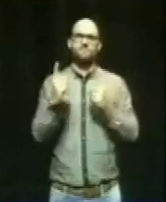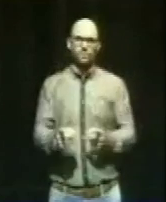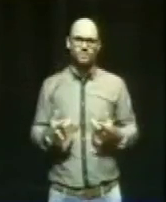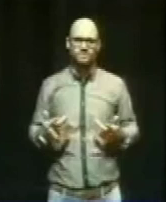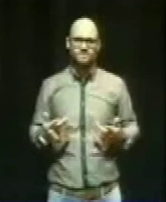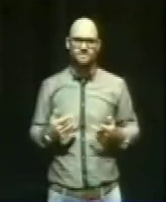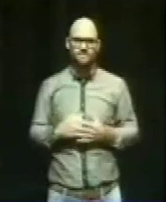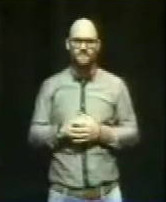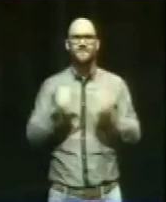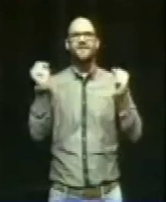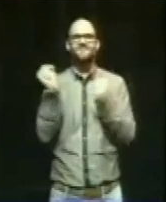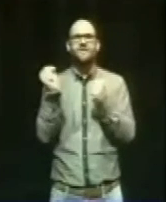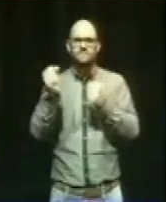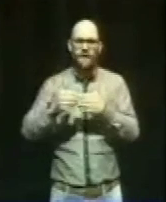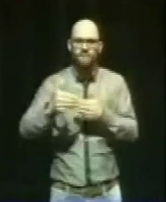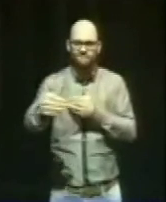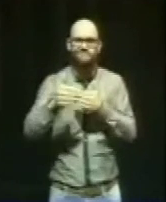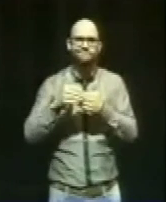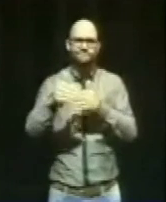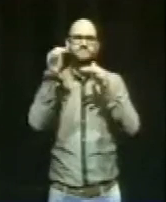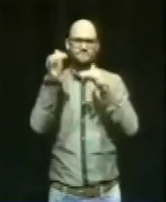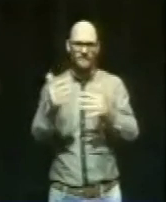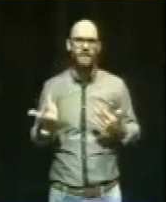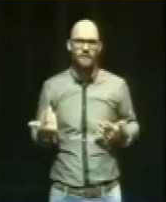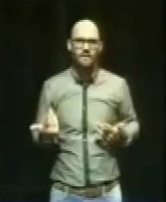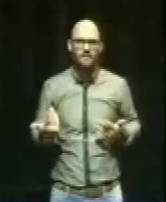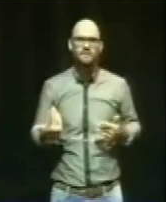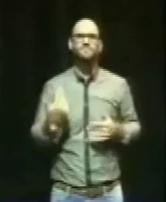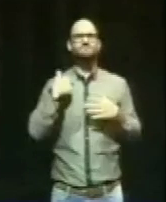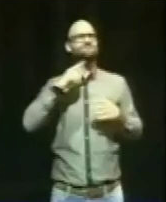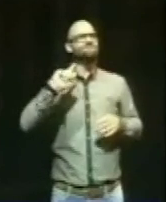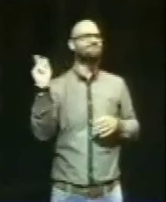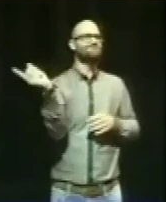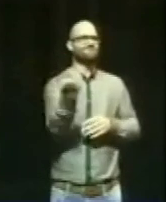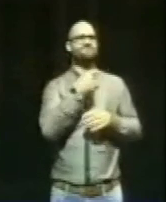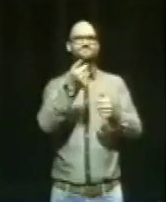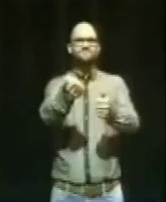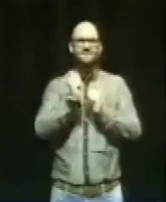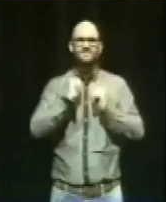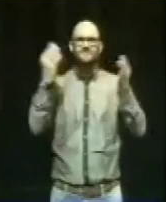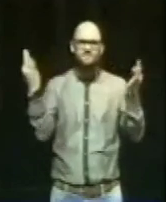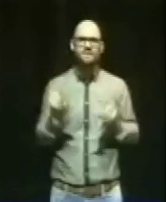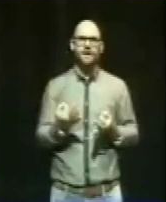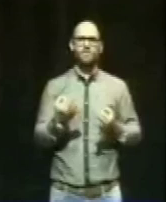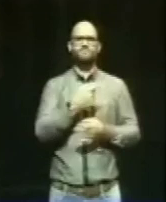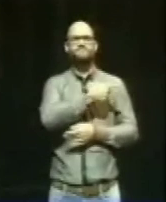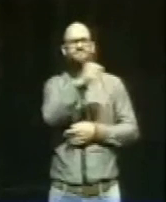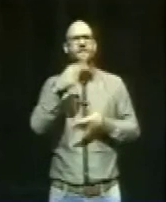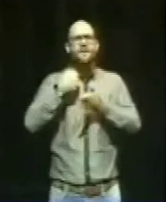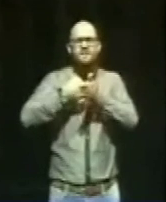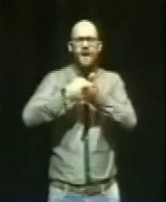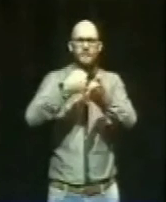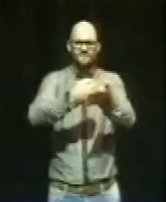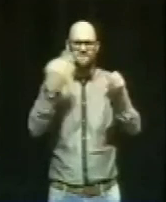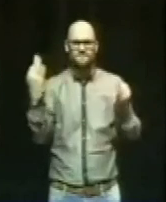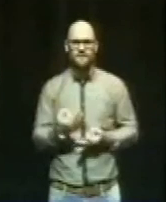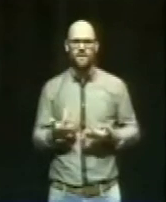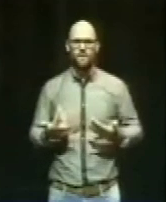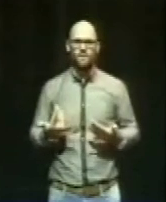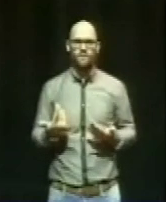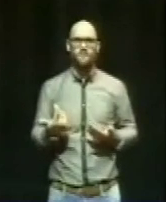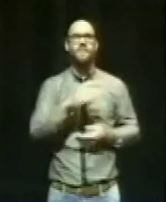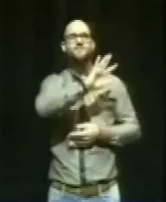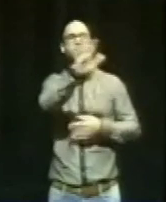Der Winter steht vor der Tür und dabei brauchen wir eure Hilfe, euren Kampfgeist, eure Leidenschaft und nicht zuletzt